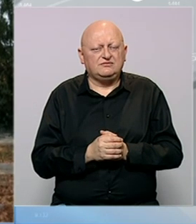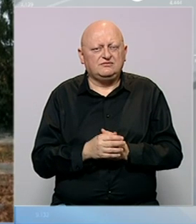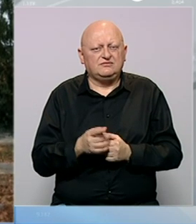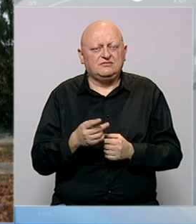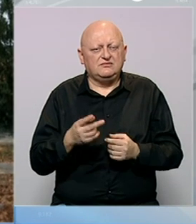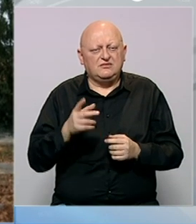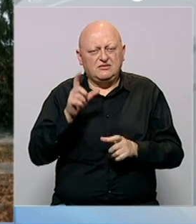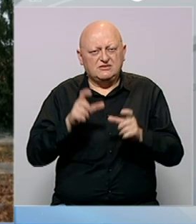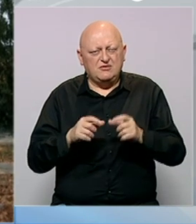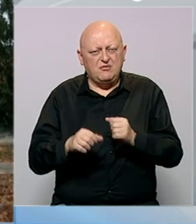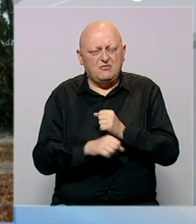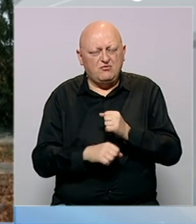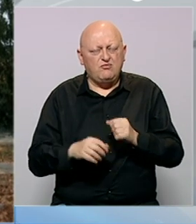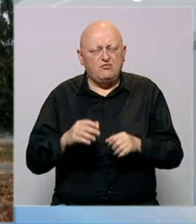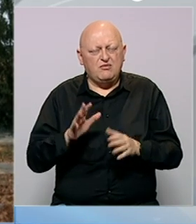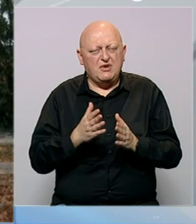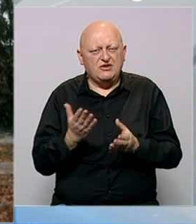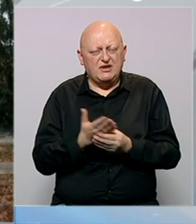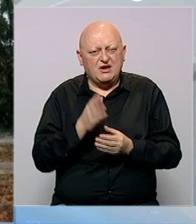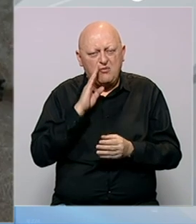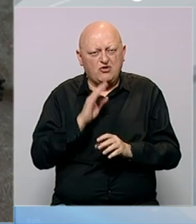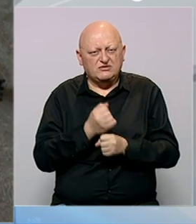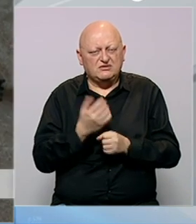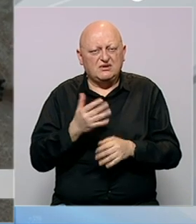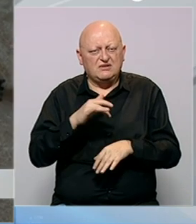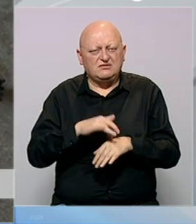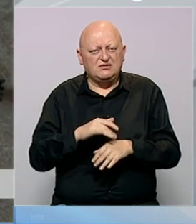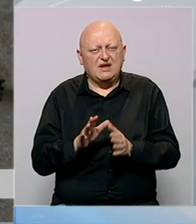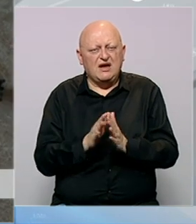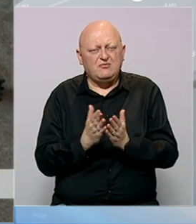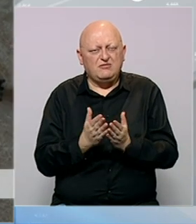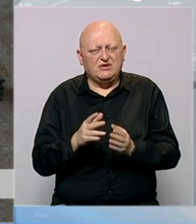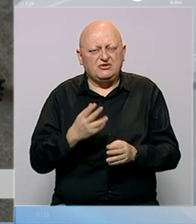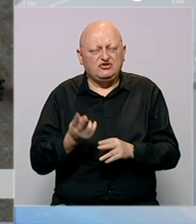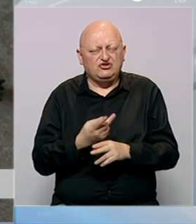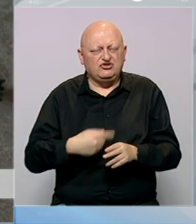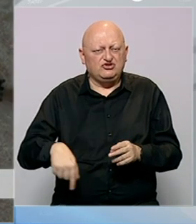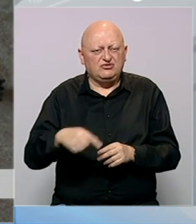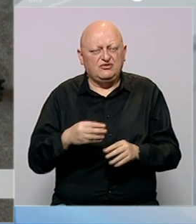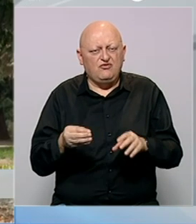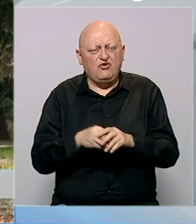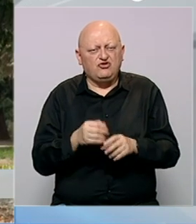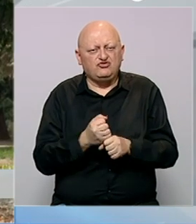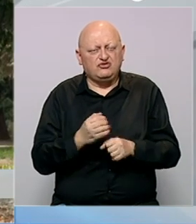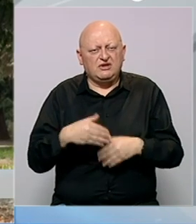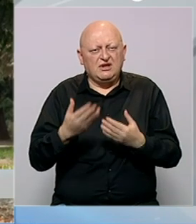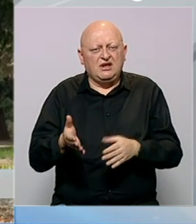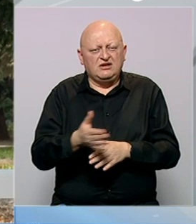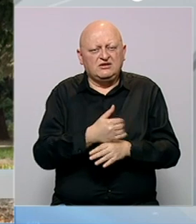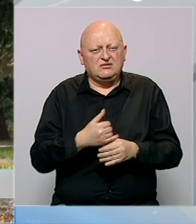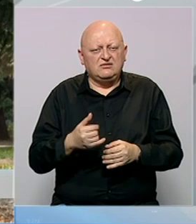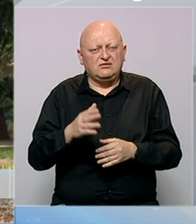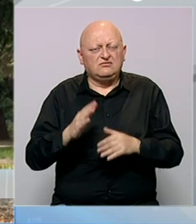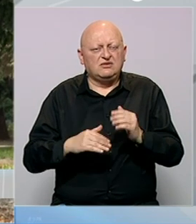Nacionalna univerzitetska biblioteka Bosne i Hercegovine kao centralna biblioteka zemlje u svom fondu čuva i daje na korištenje